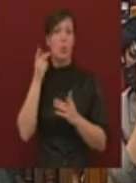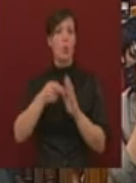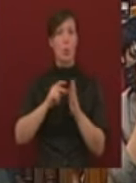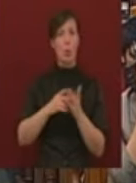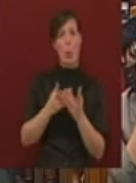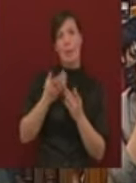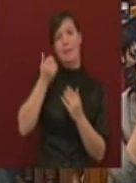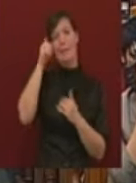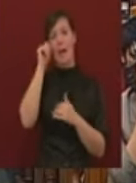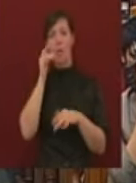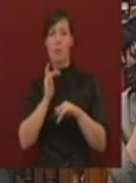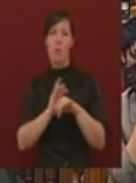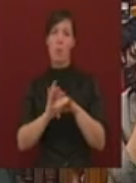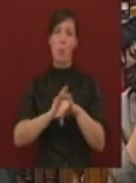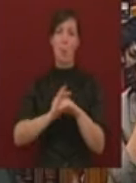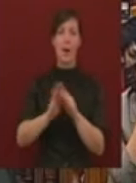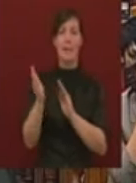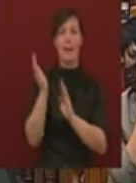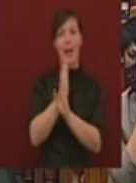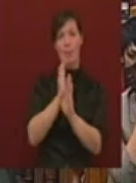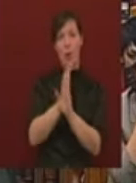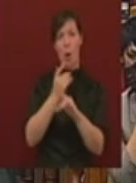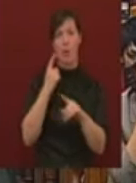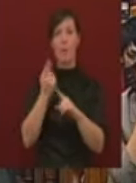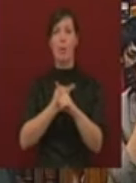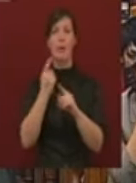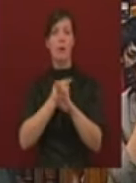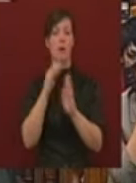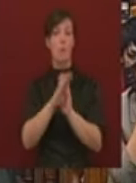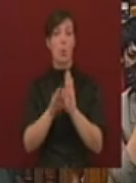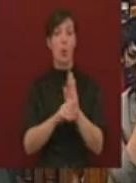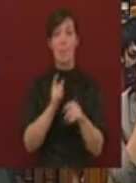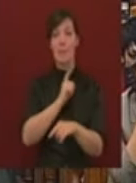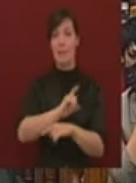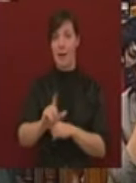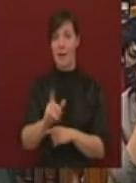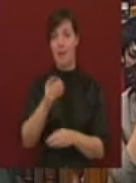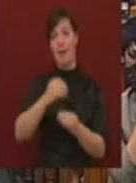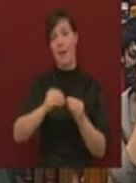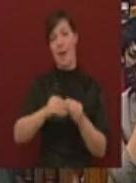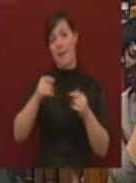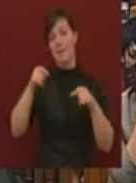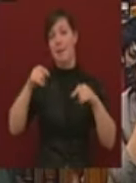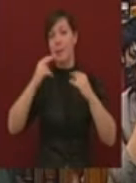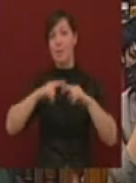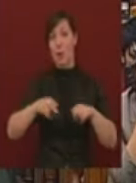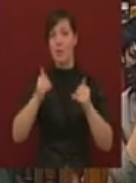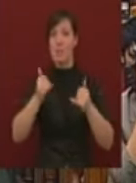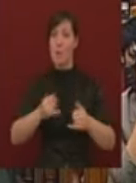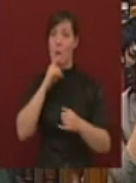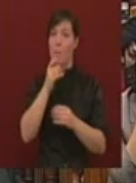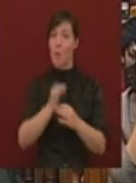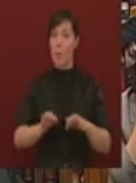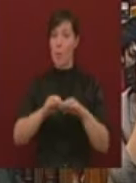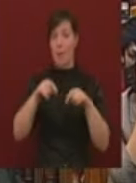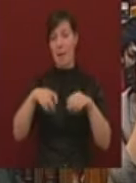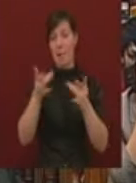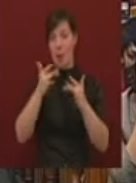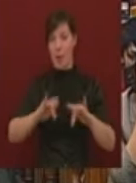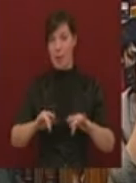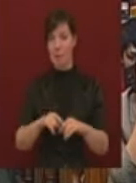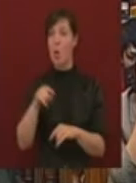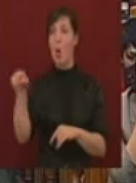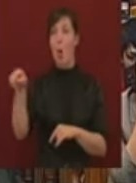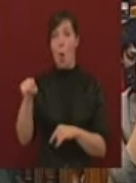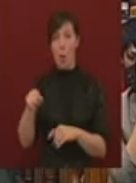eltakarni a politikai program hiányát. Ezért jutott ide Magyarország. Önök eljátszották az esély tavaly